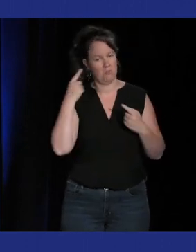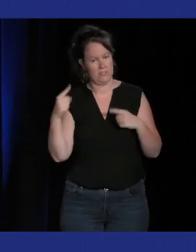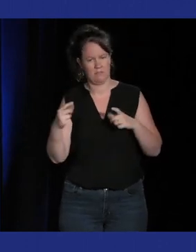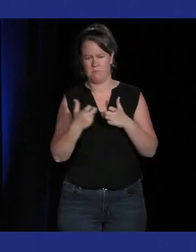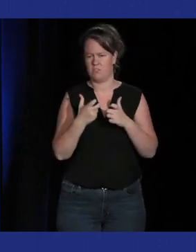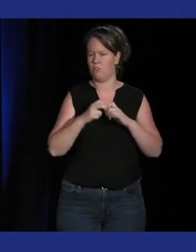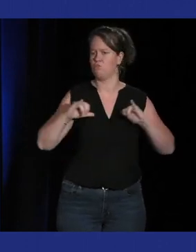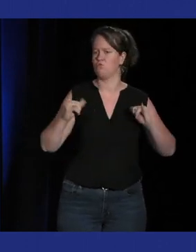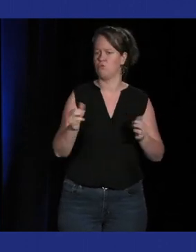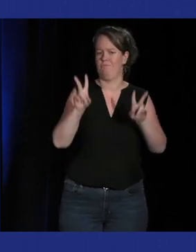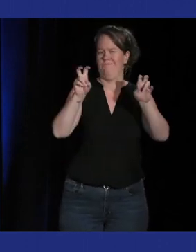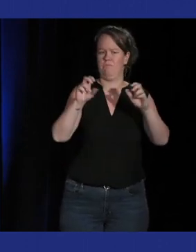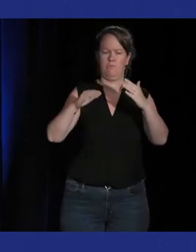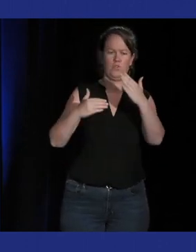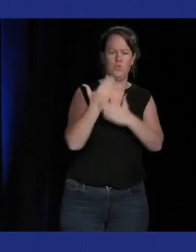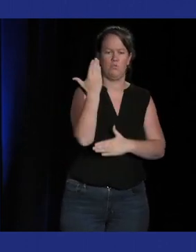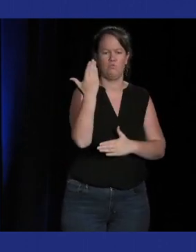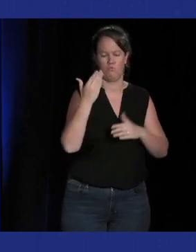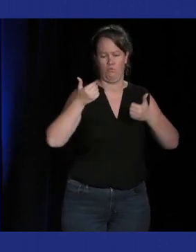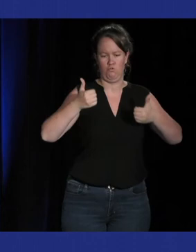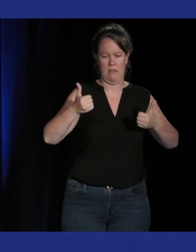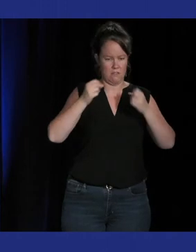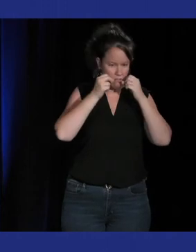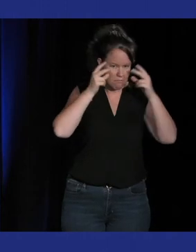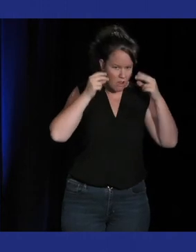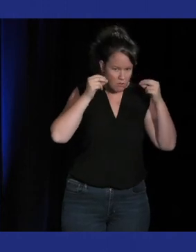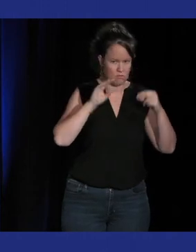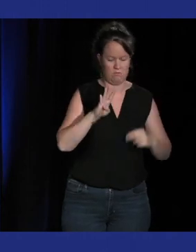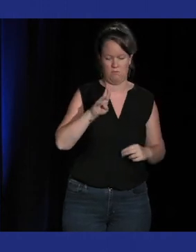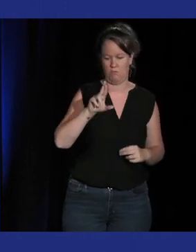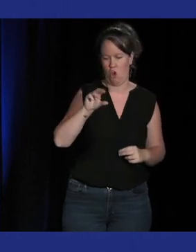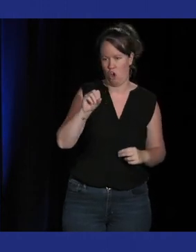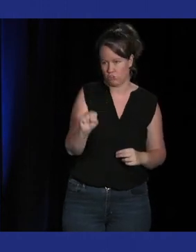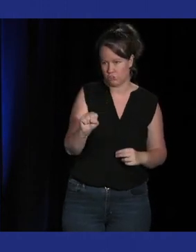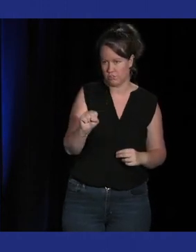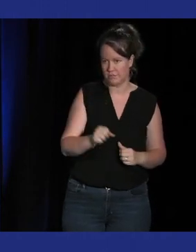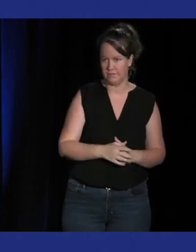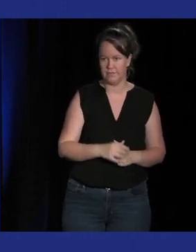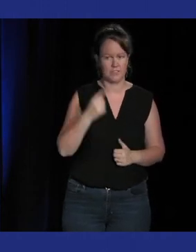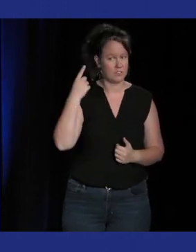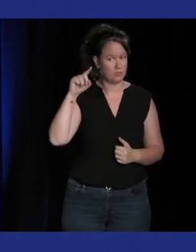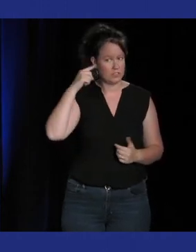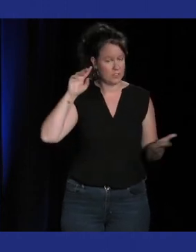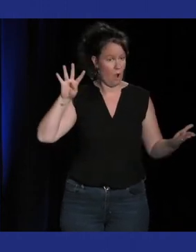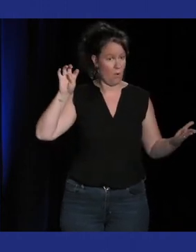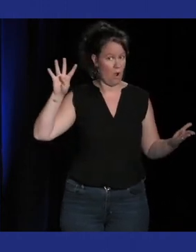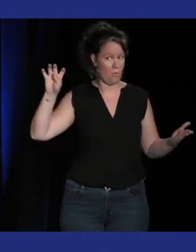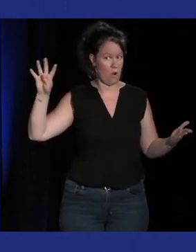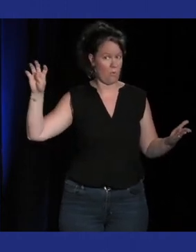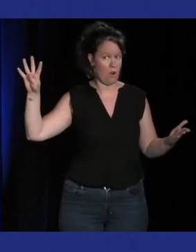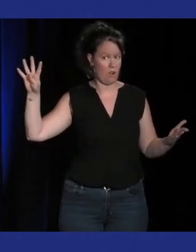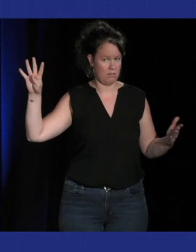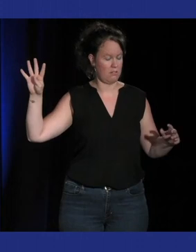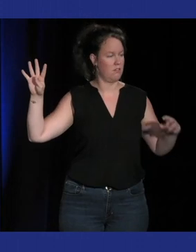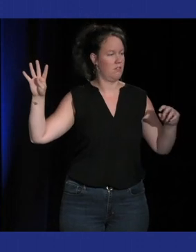qui est un exemple un petit peu qui semble un peu très viréal mais au moment où il y a wah-wah dans la musique il y a les ennemis